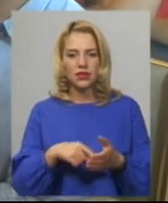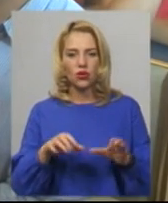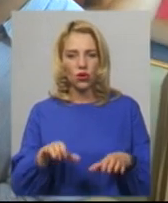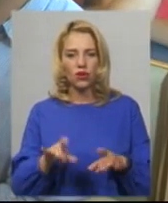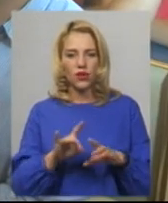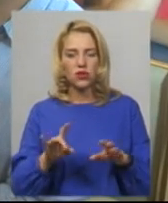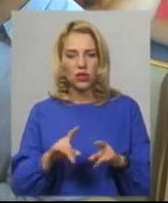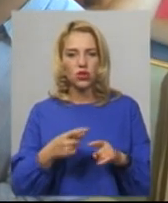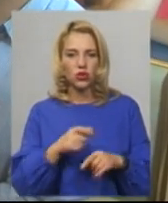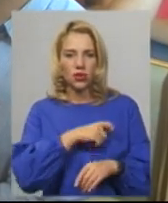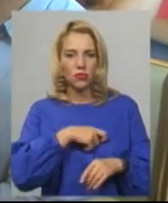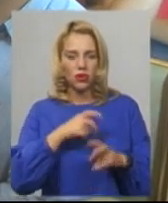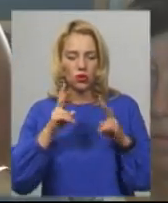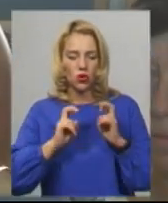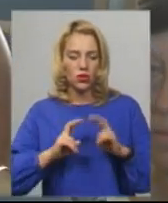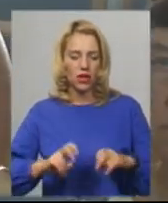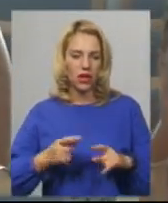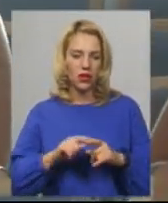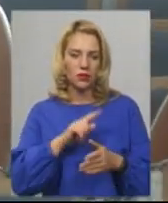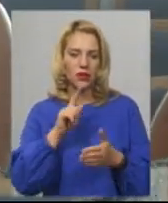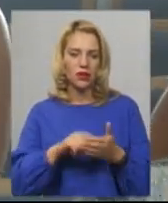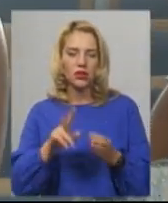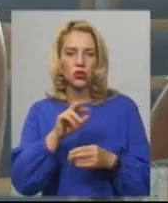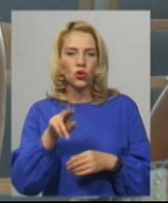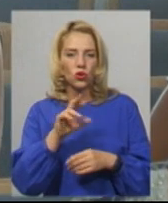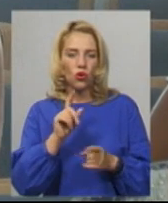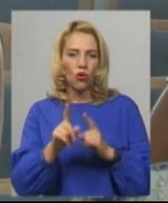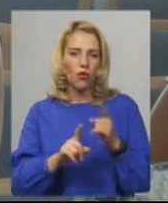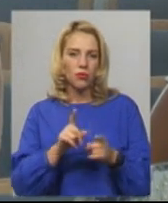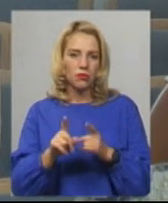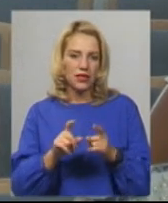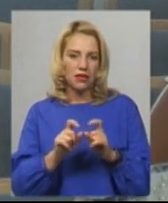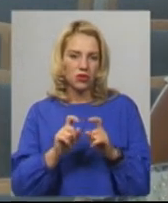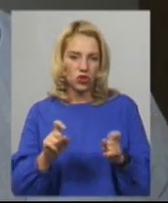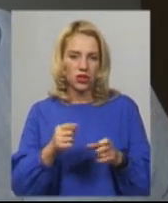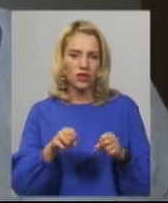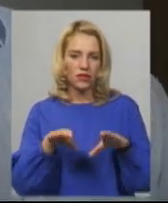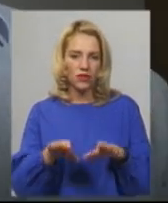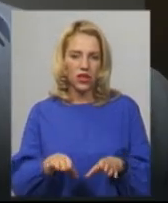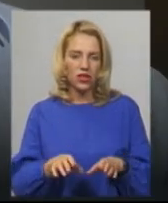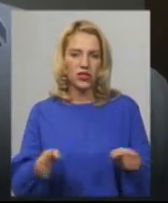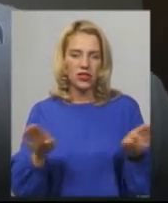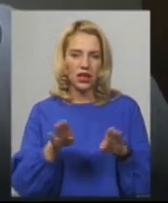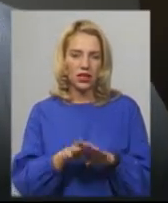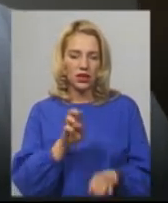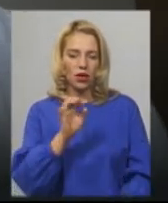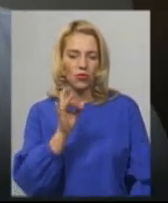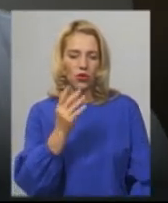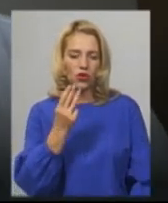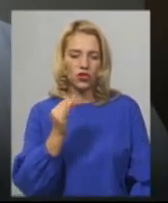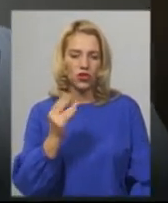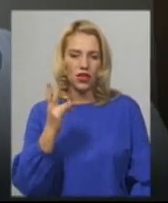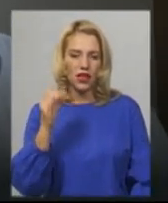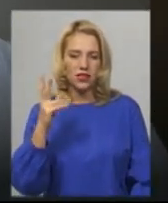депутати розглянули питання щодо оптимізації шкіл. Тоді, каже, вирішили закрити борщинецьку школу. Враховуючи прохання батьків,